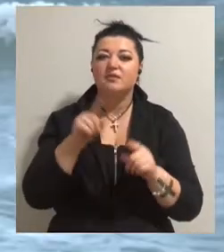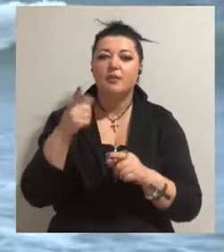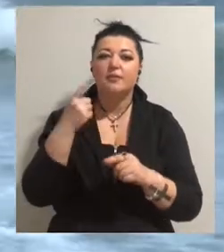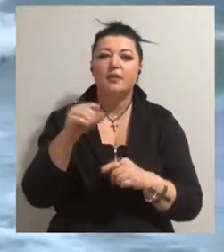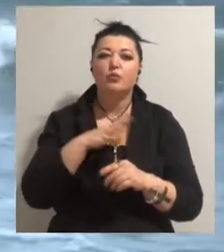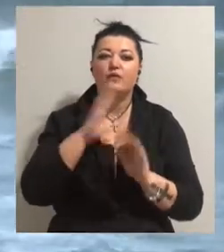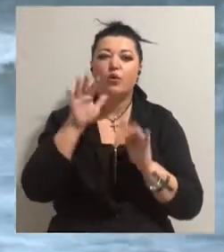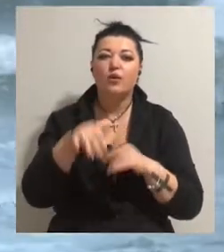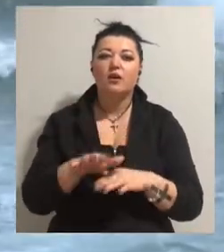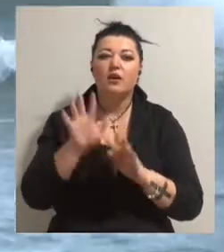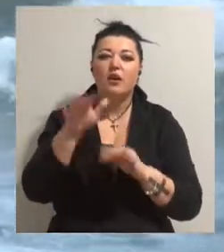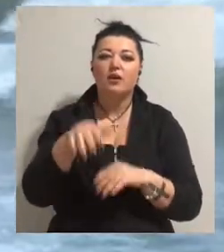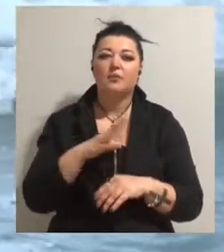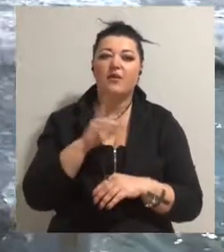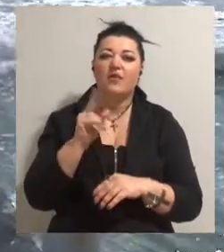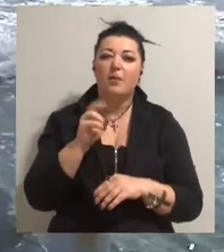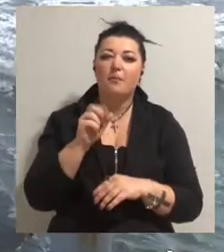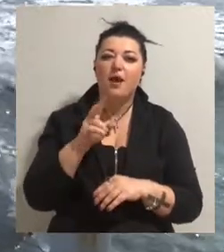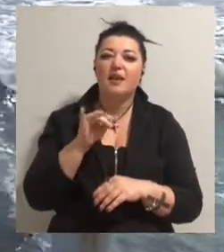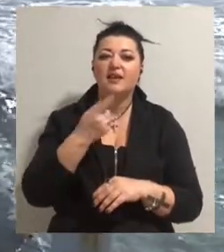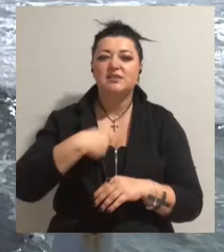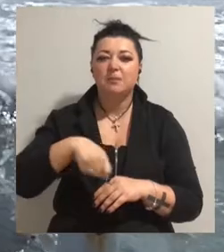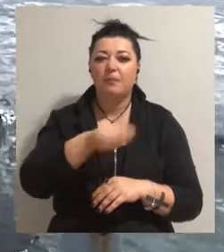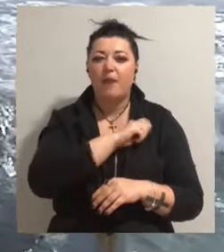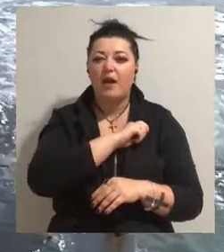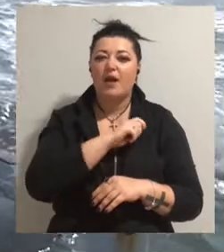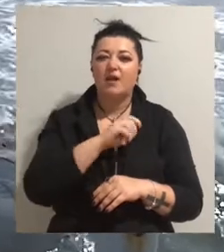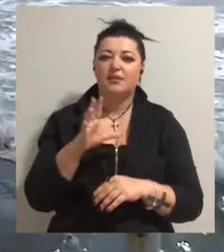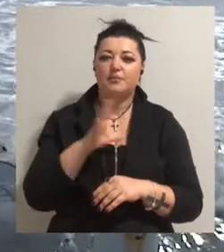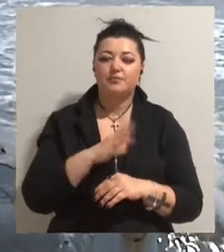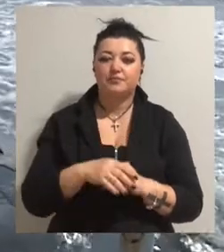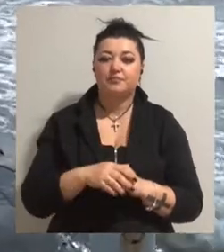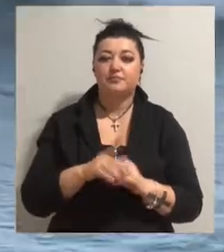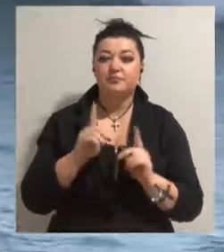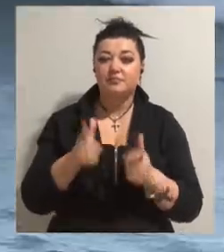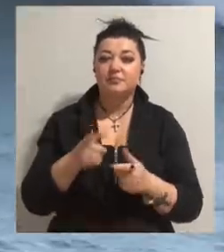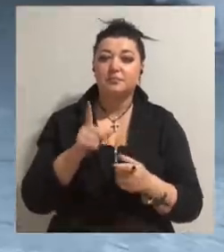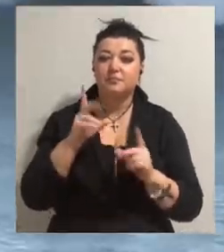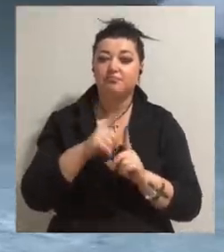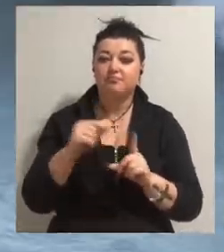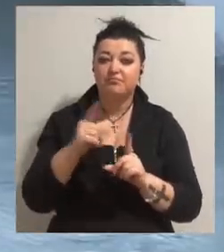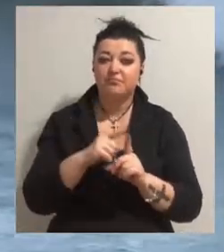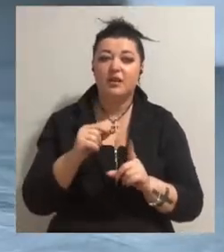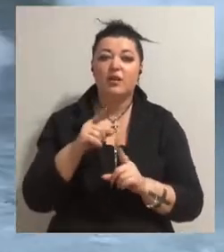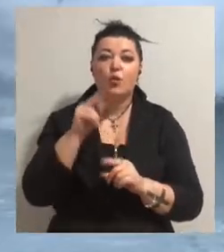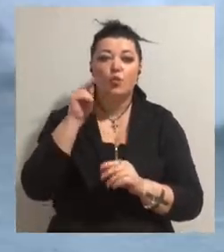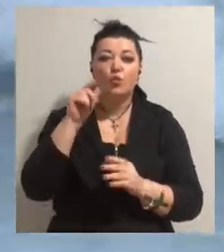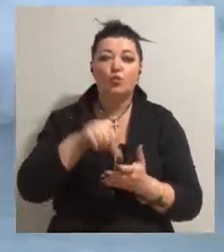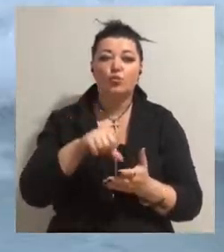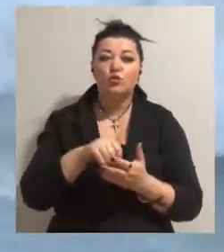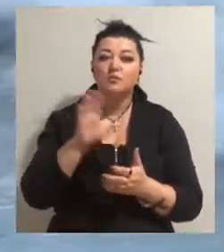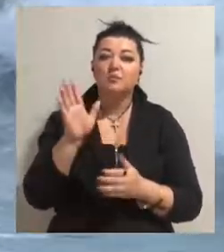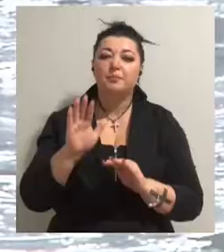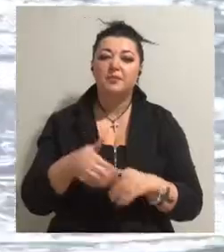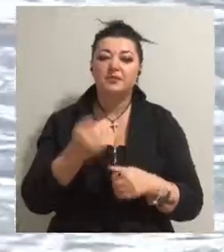Там Шрі-Ланка, Балі, Іспанія. Згідно з правилами змагань, спортсмени беруть участь в заїздах, після перемоги в яких